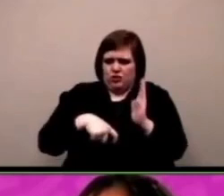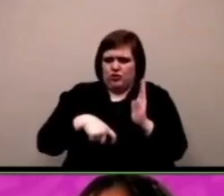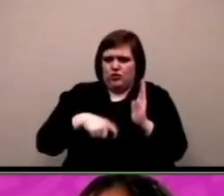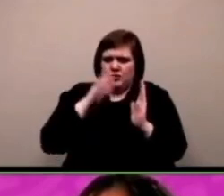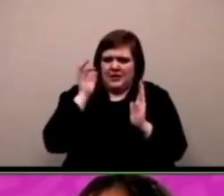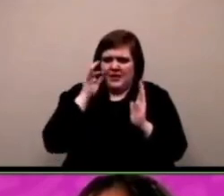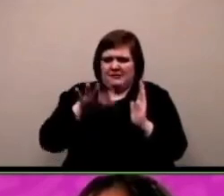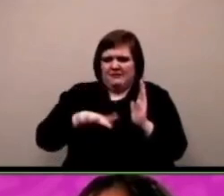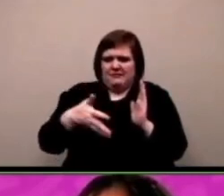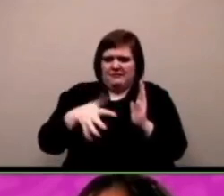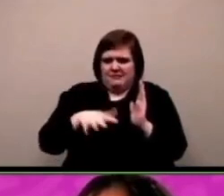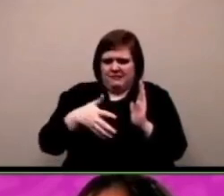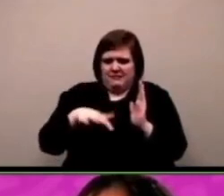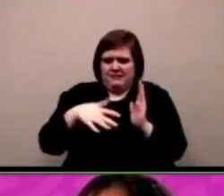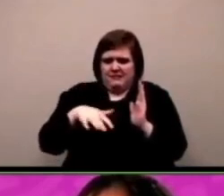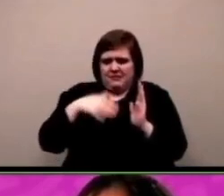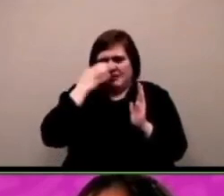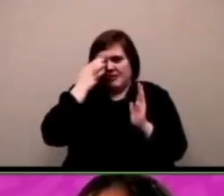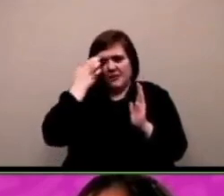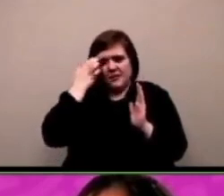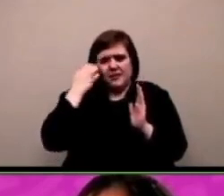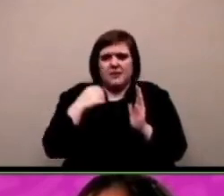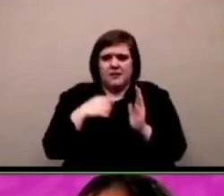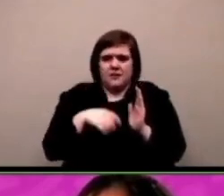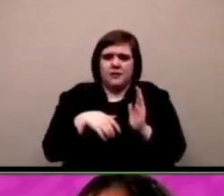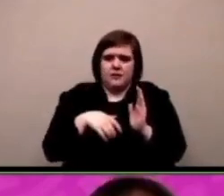non c'è gravità basicamente